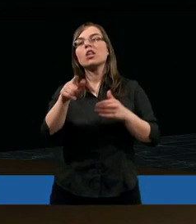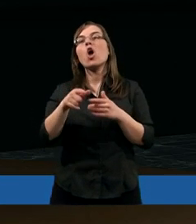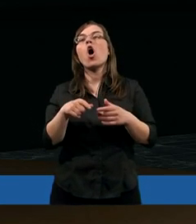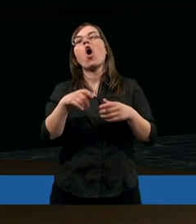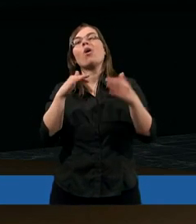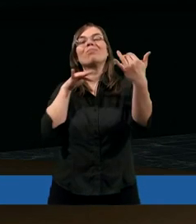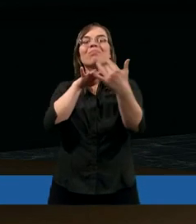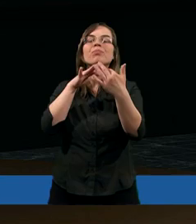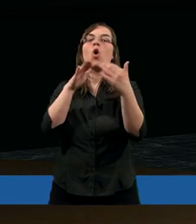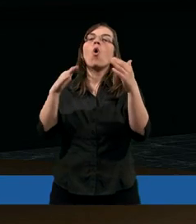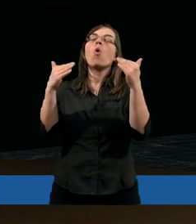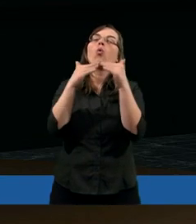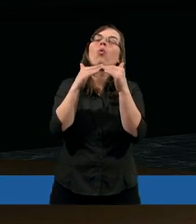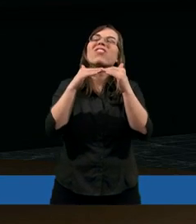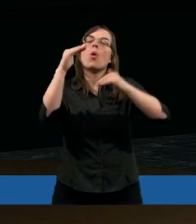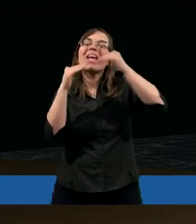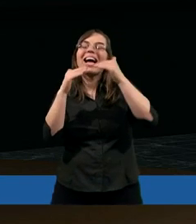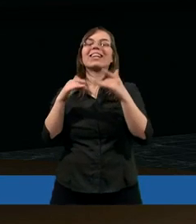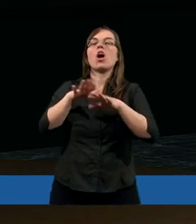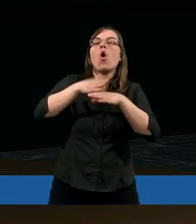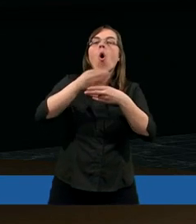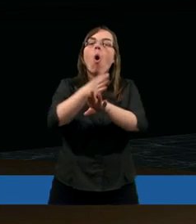rozłożenie równomierne tego tego